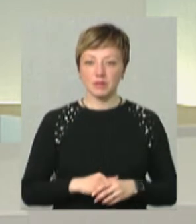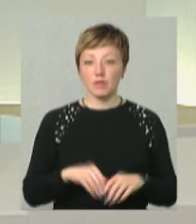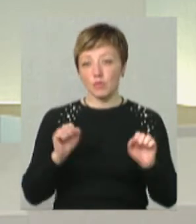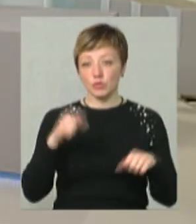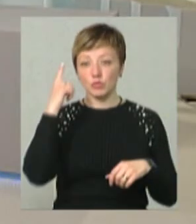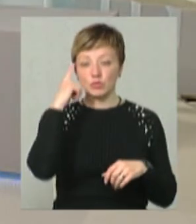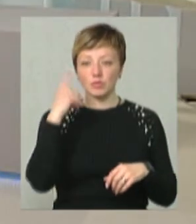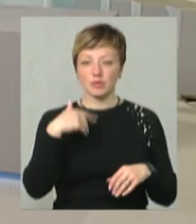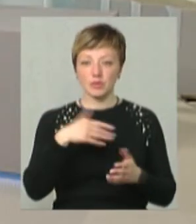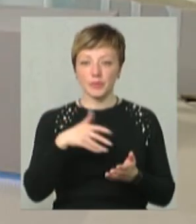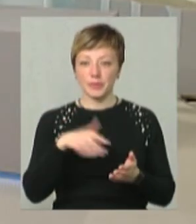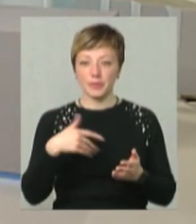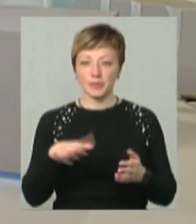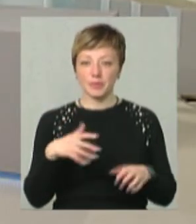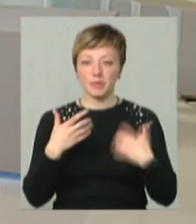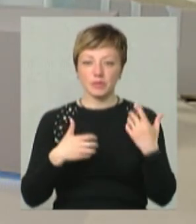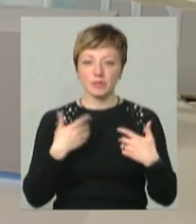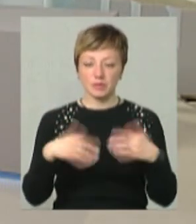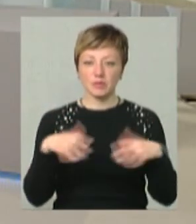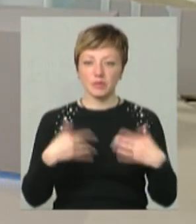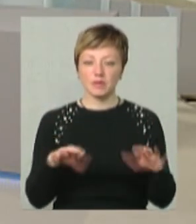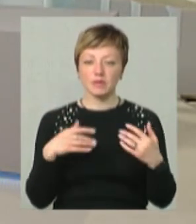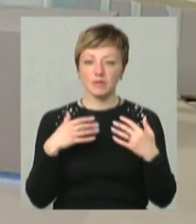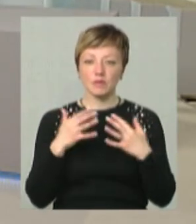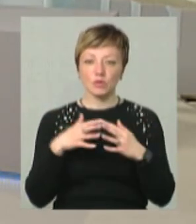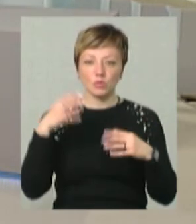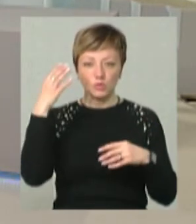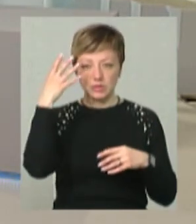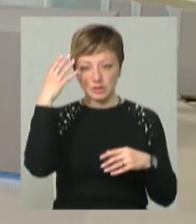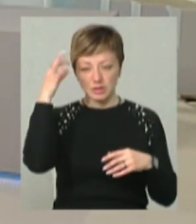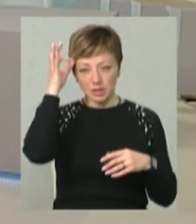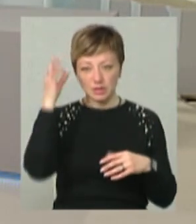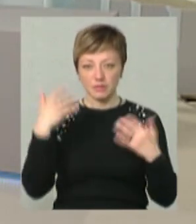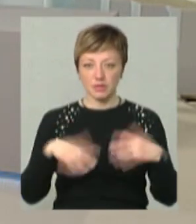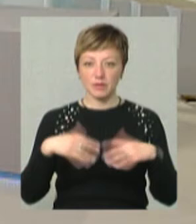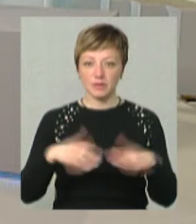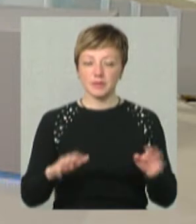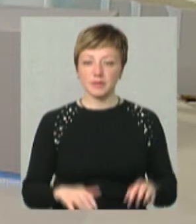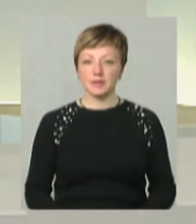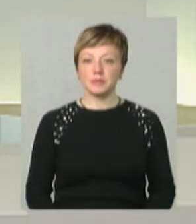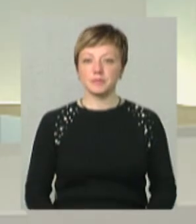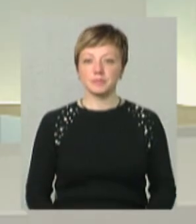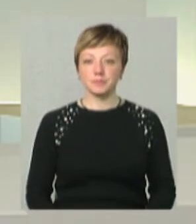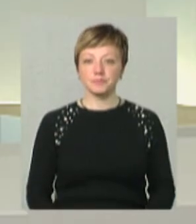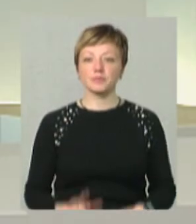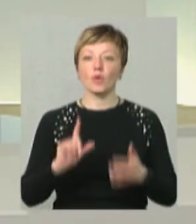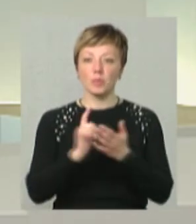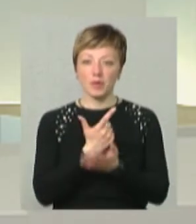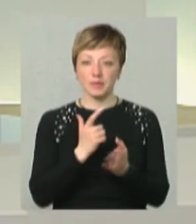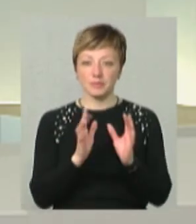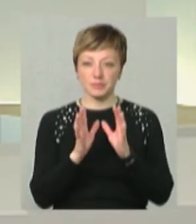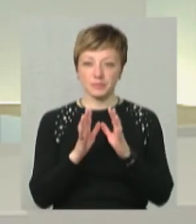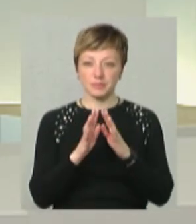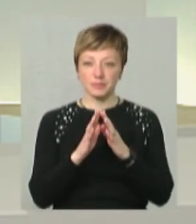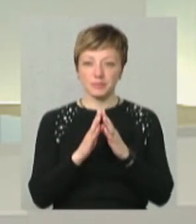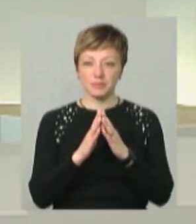Можна подумати, геть-геть переживання, геть війну, геть згадки, геть трати. Отак додолу. Знов беремо пальчики.